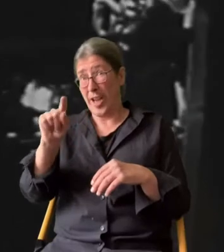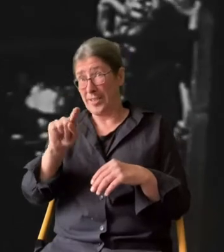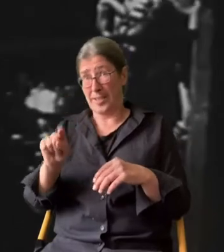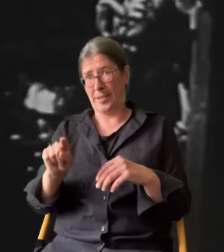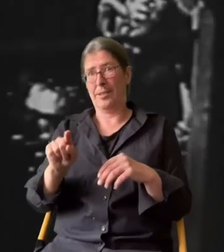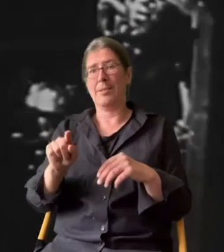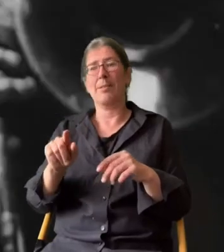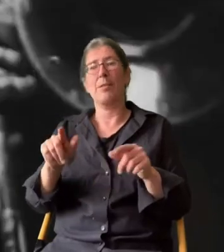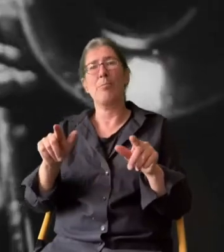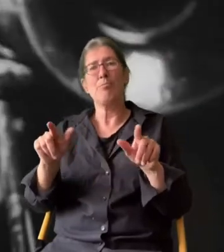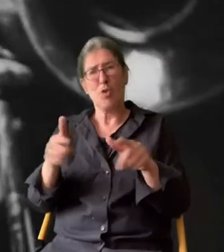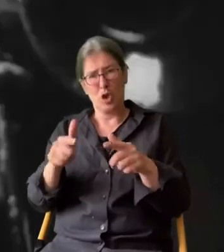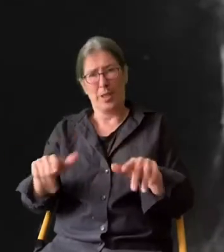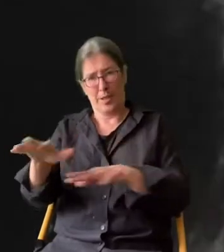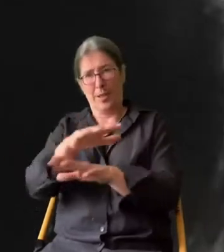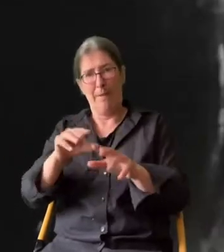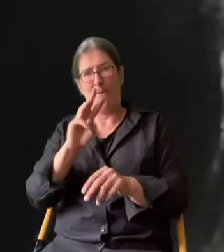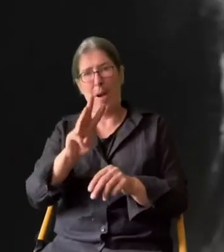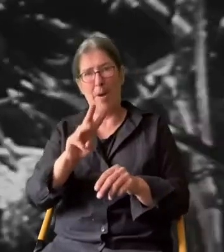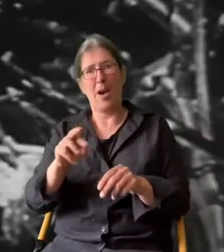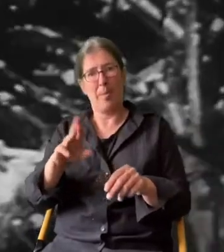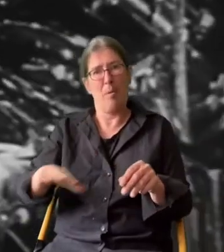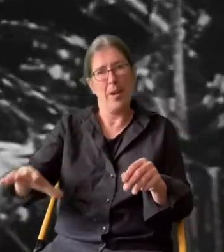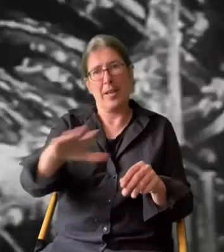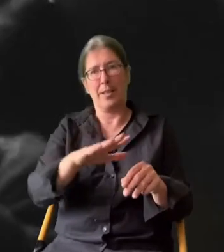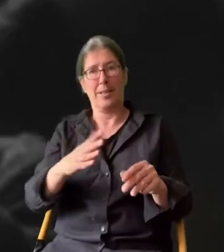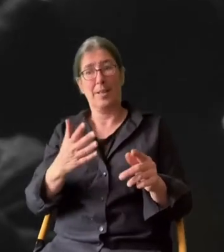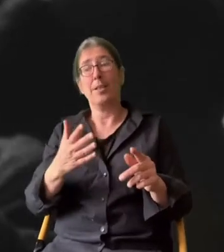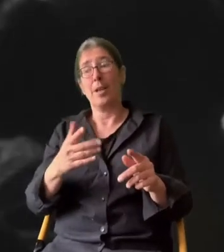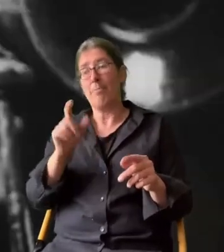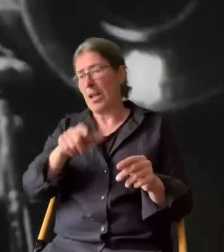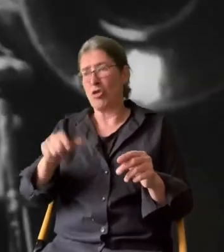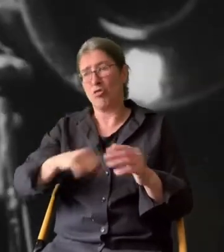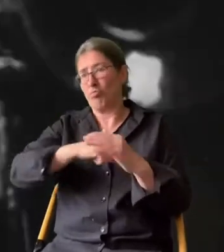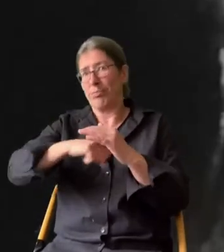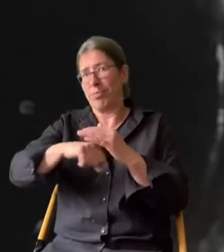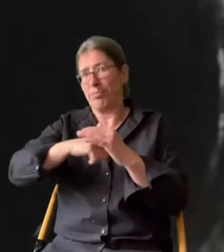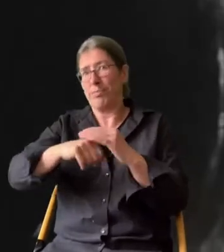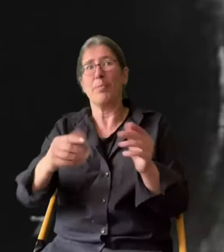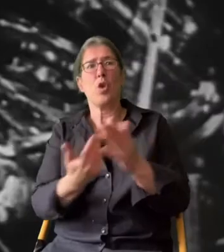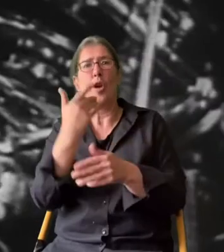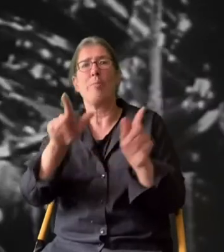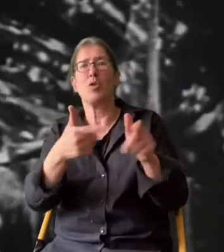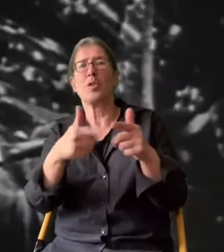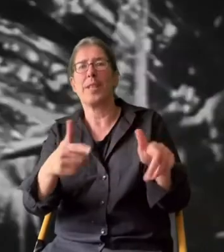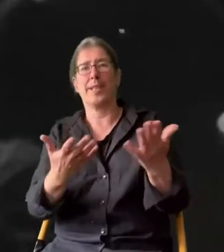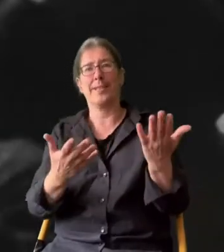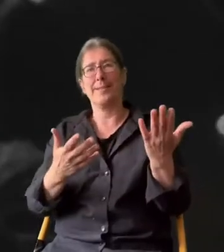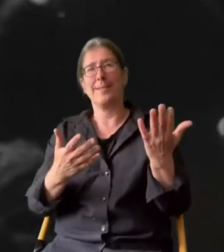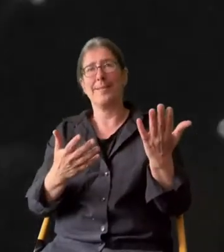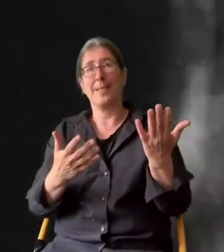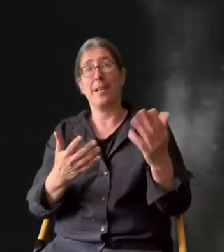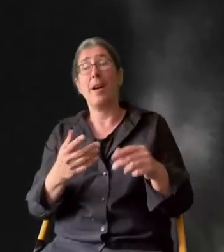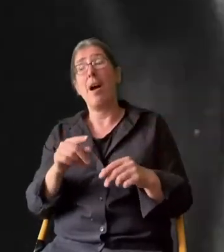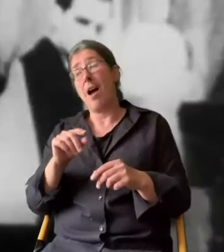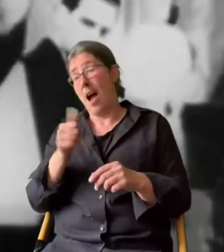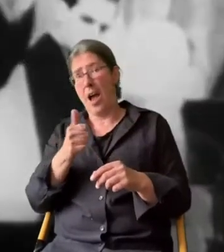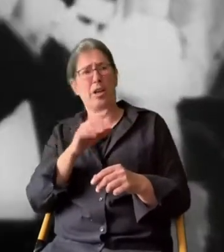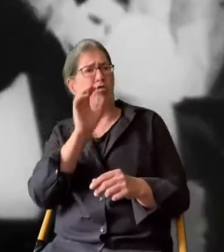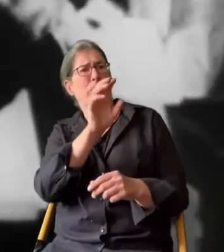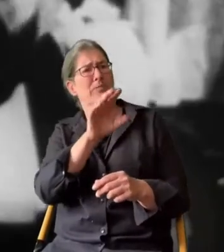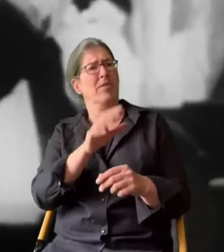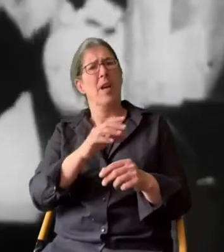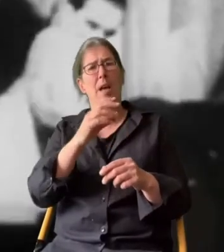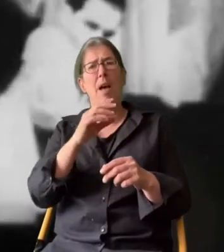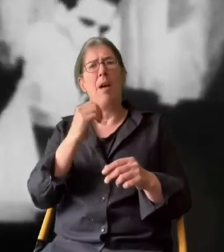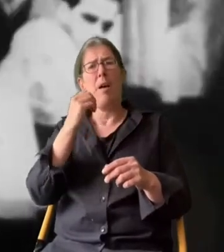Jazz ist der musikalische Grundton der Weimarer Republik. Die Menschen leben im schnellen Takt der neuen Musik. Von den